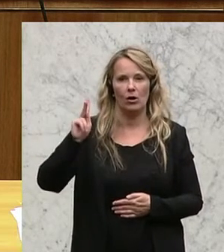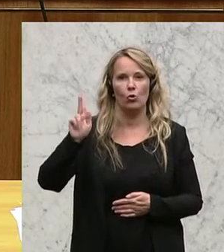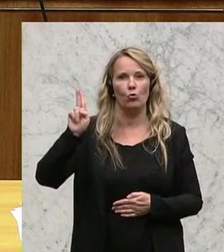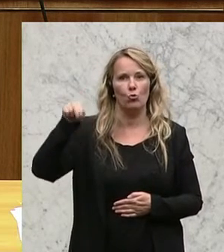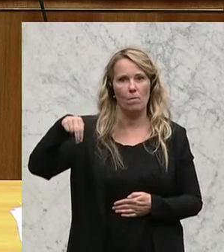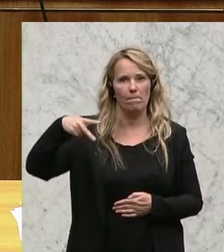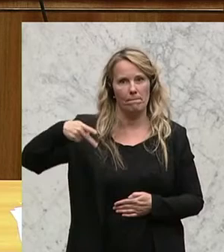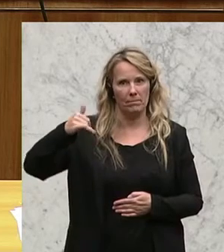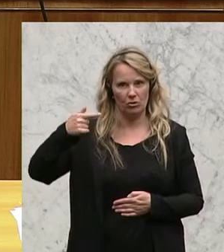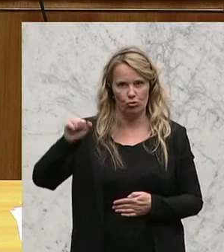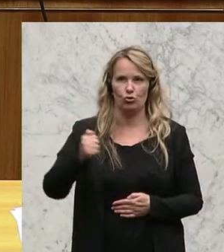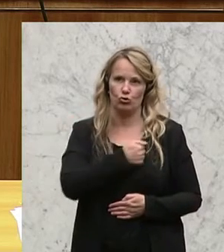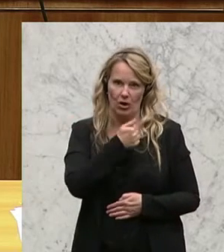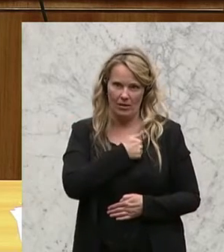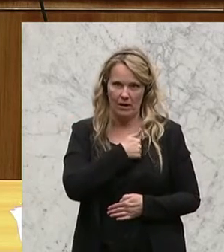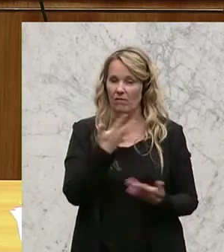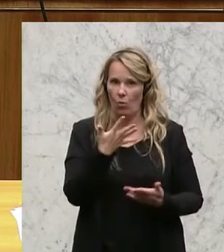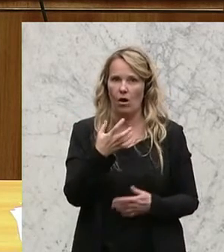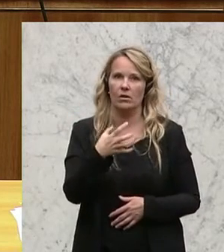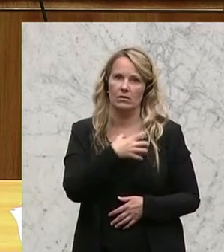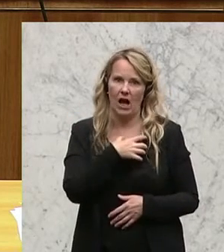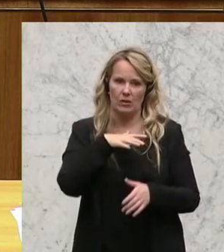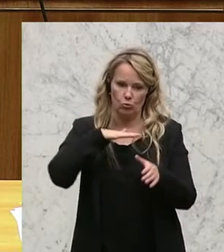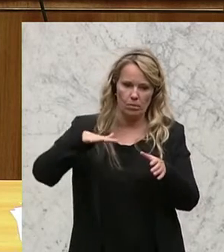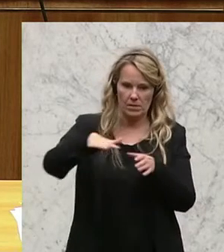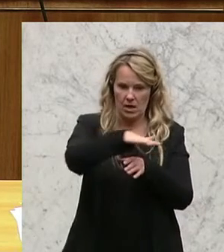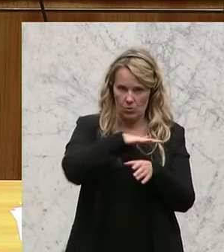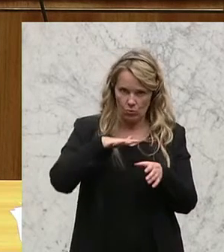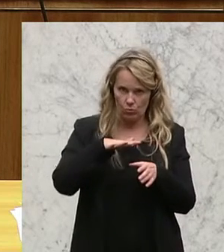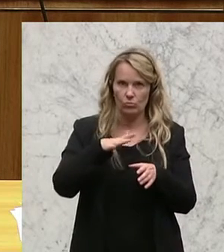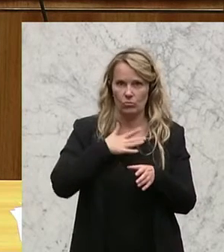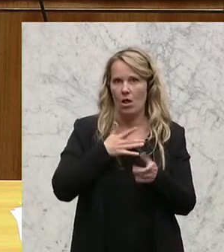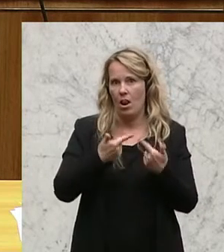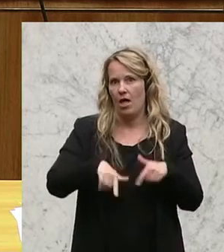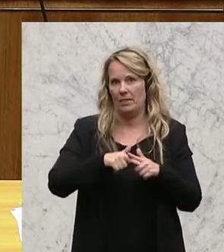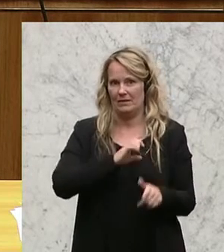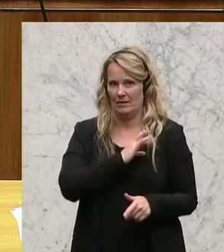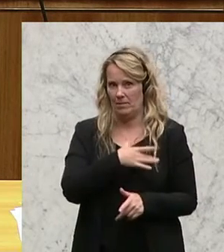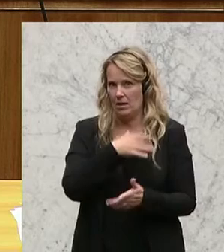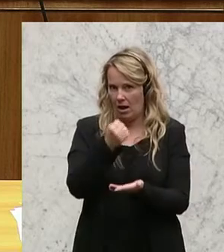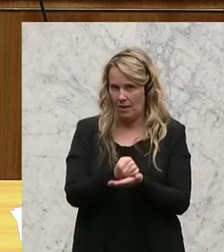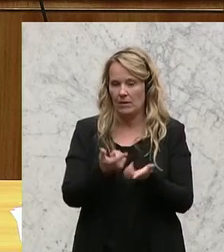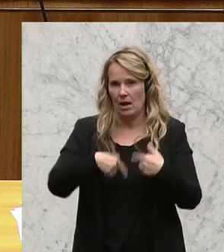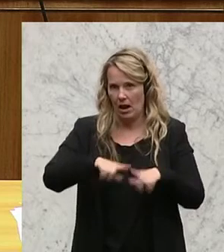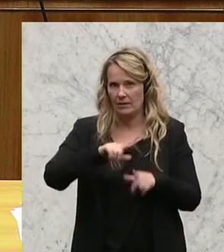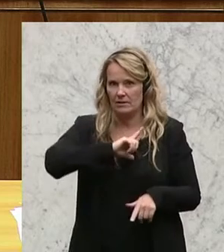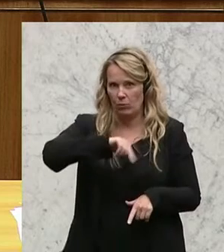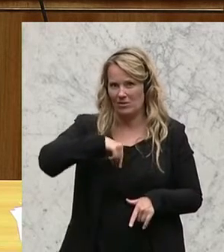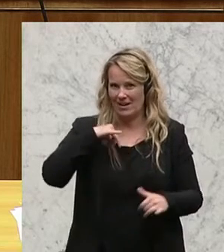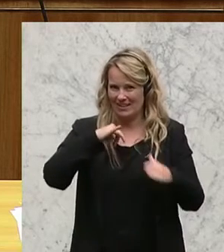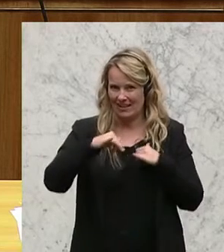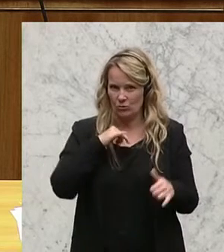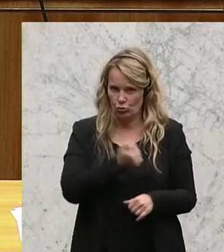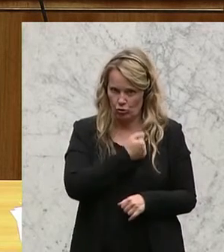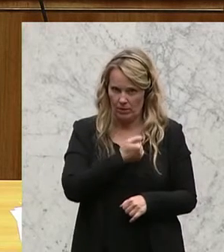der Steiermark, aus dem Bezirk Graz Umgebung und ich bin im Landeskriminalamt der Landespolizeidirektion Steiermark